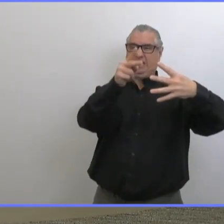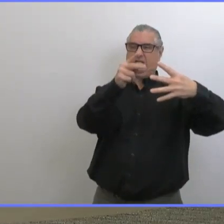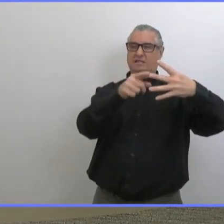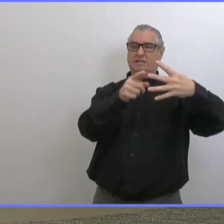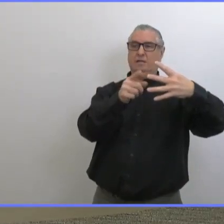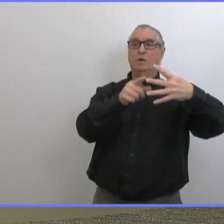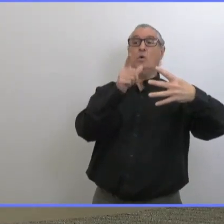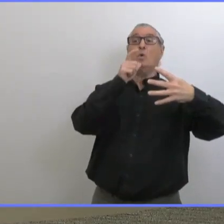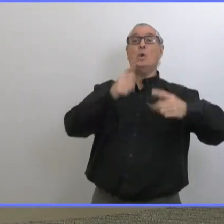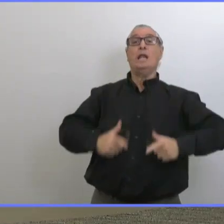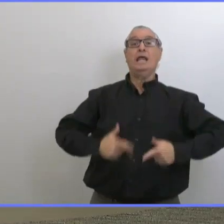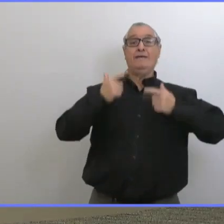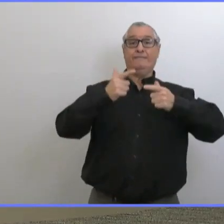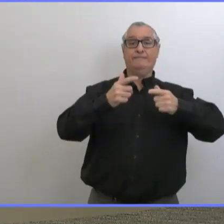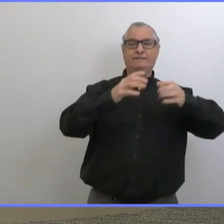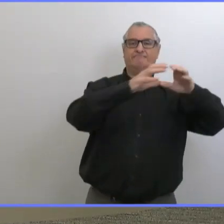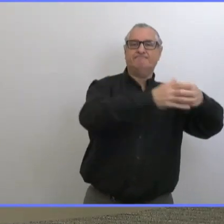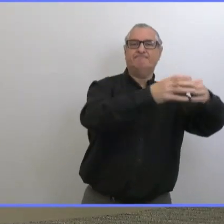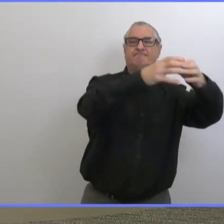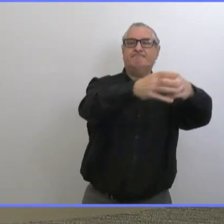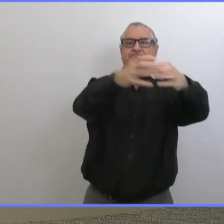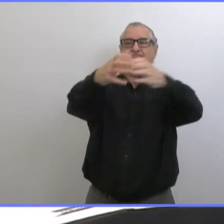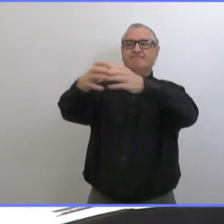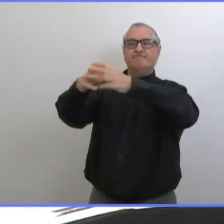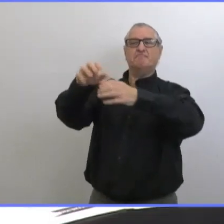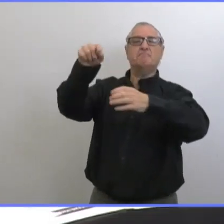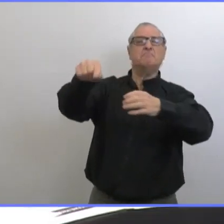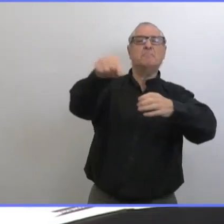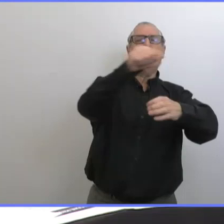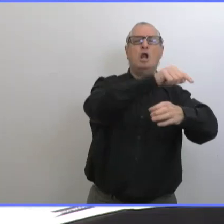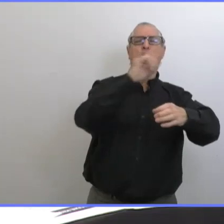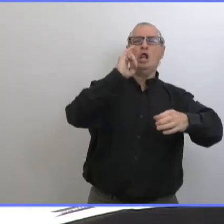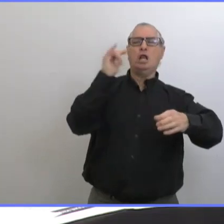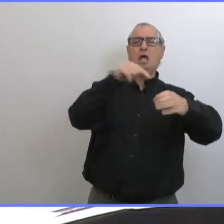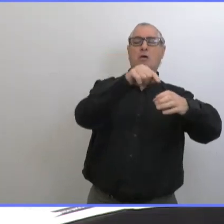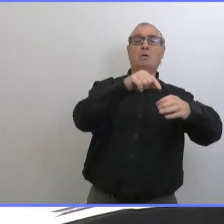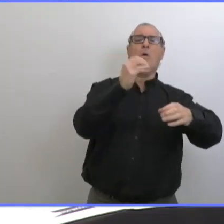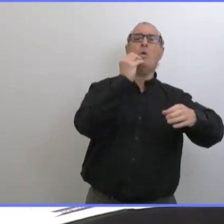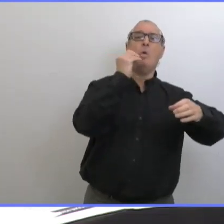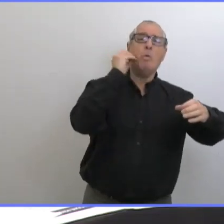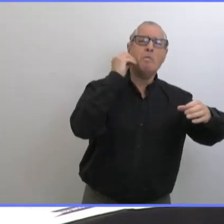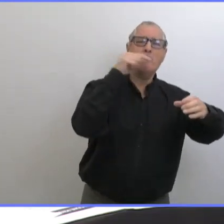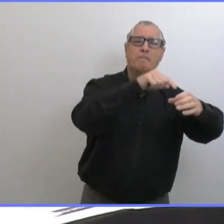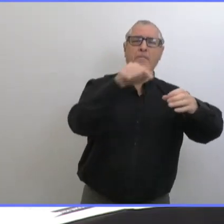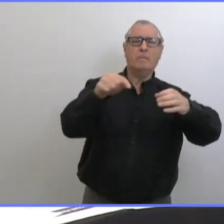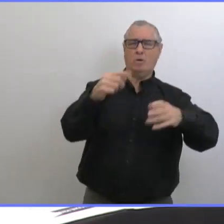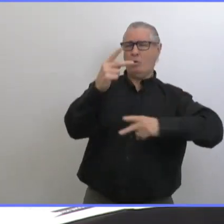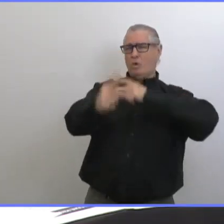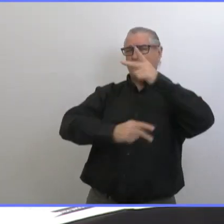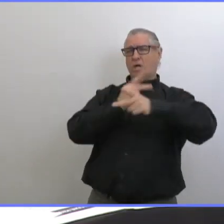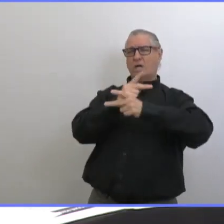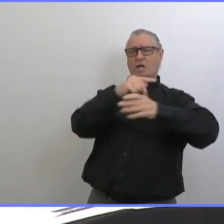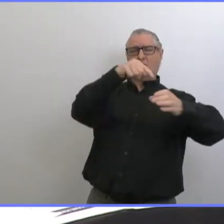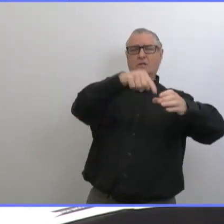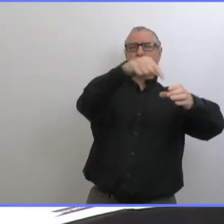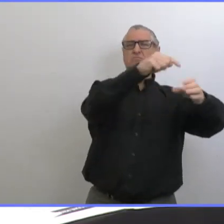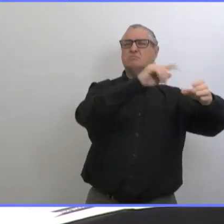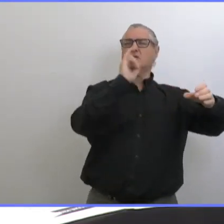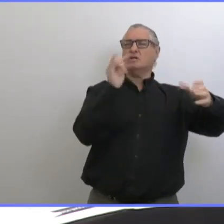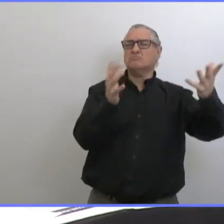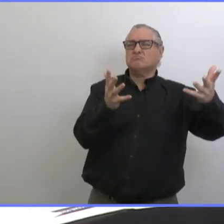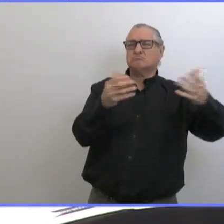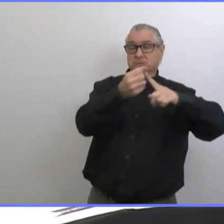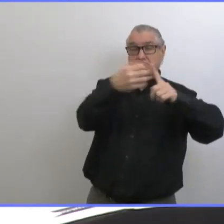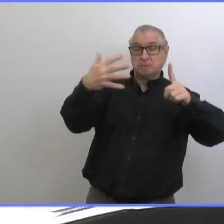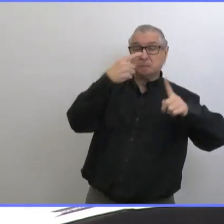personnes dans des situations à risque modéré et élevé ce que ça signifie on a regardé quatre